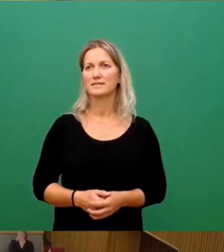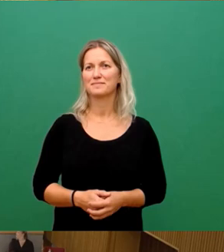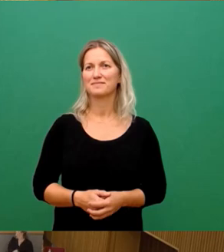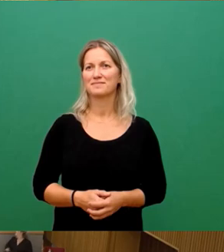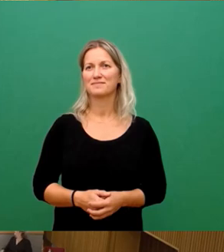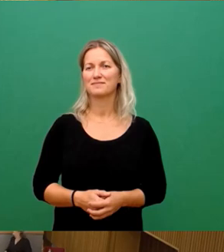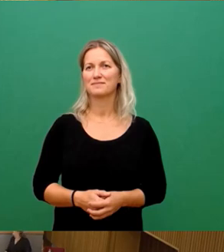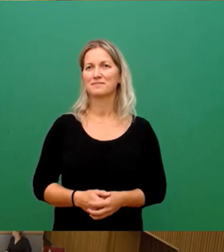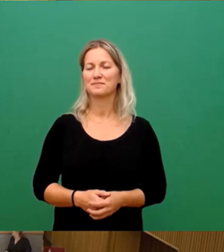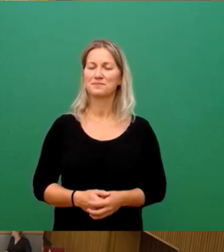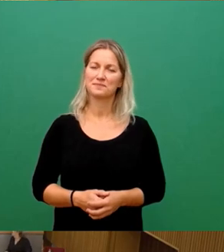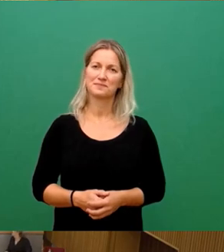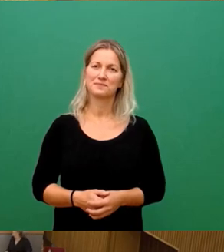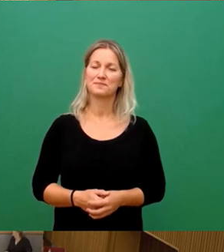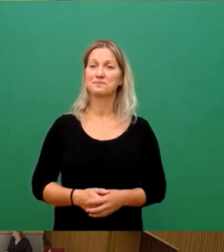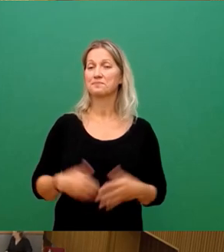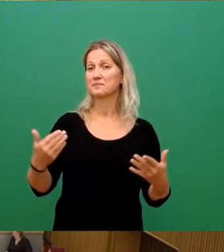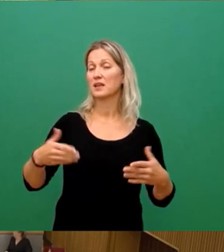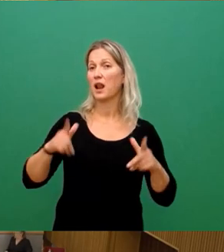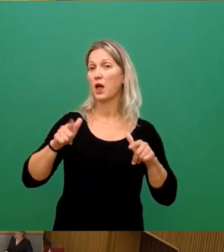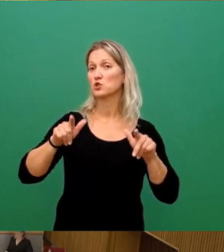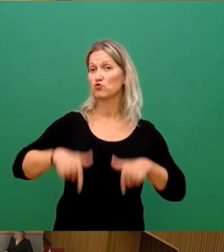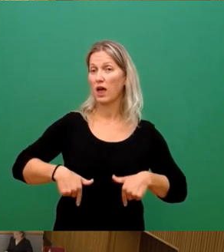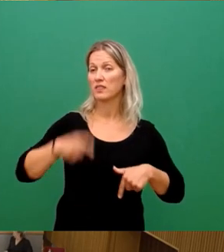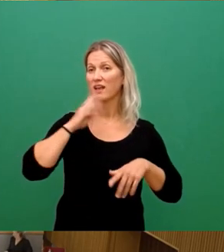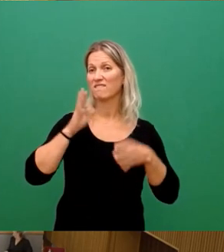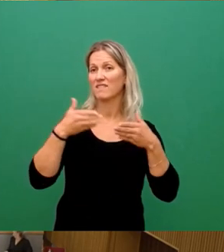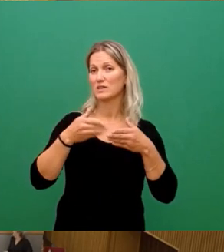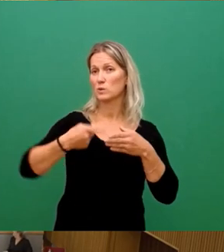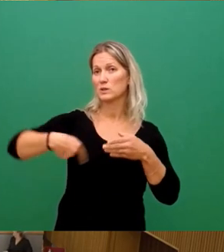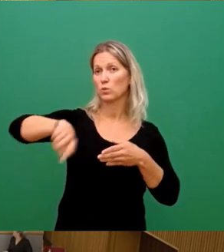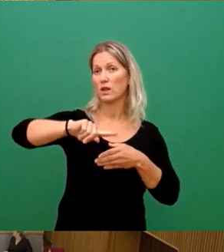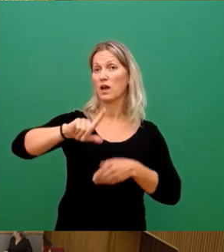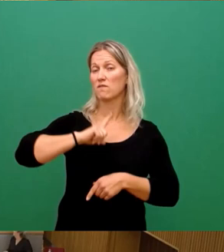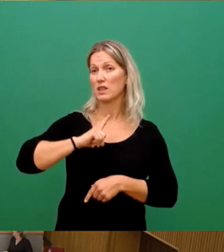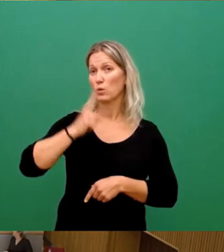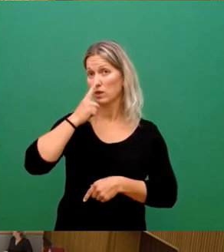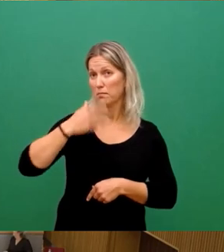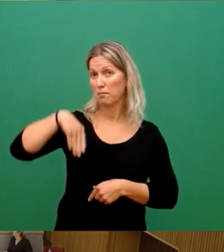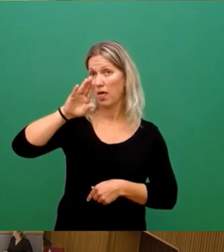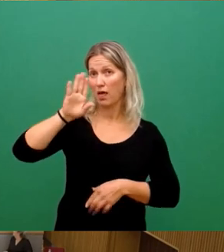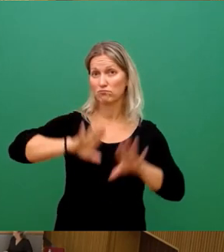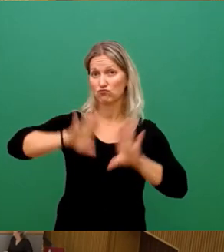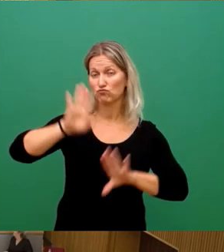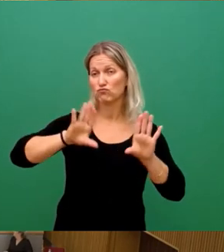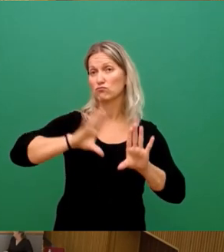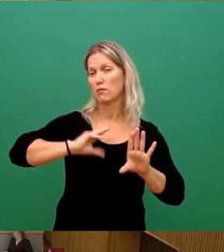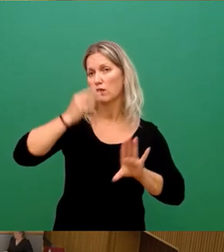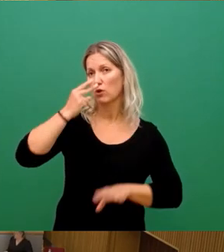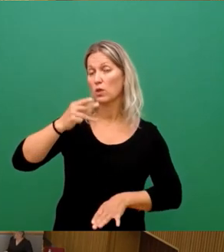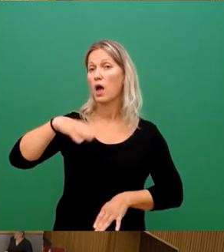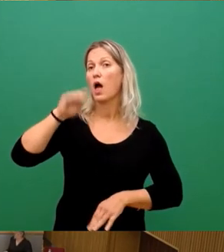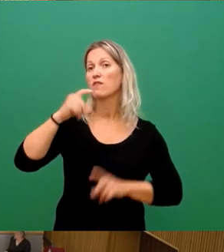Starten wir nochmal in die Fraktionsrunde, wenn es jetzt doch deutlich mehr Wortmeldungen gibt. Und es beginnt die SPD-Fraktion. Wird das Wort